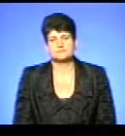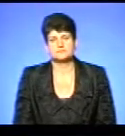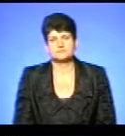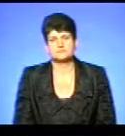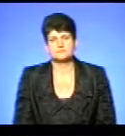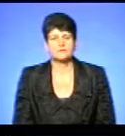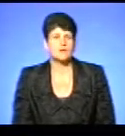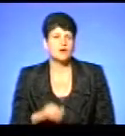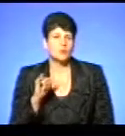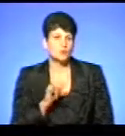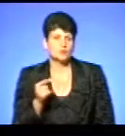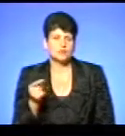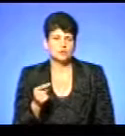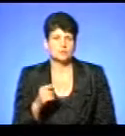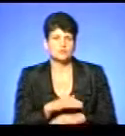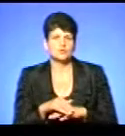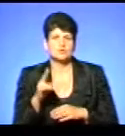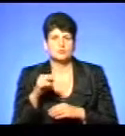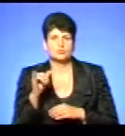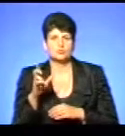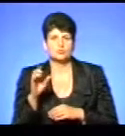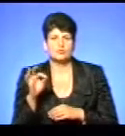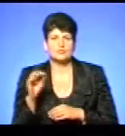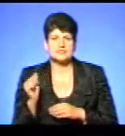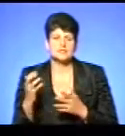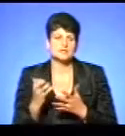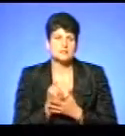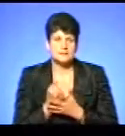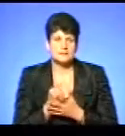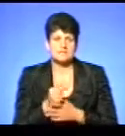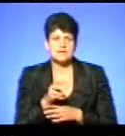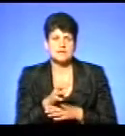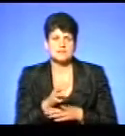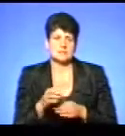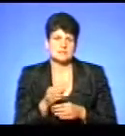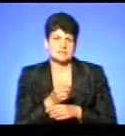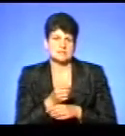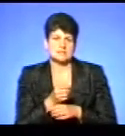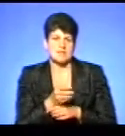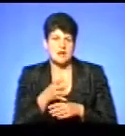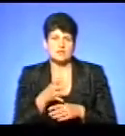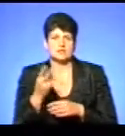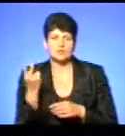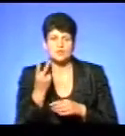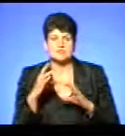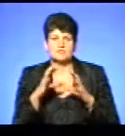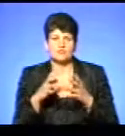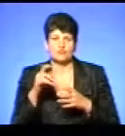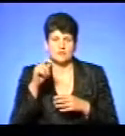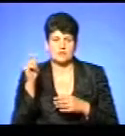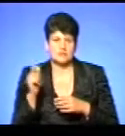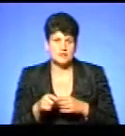У Тернополі на вулиці Дубовецькій знайшли снаряди Другої світової війни, а саме два артснаряди калібром 100